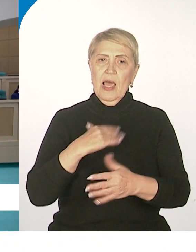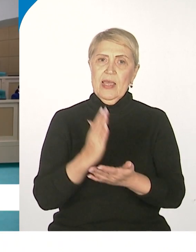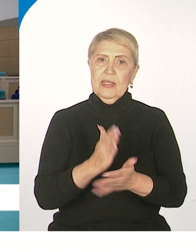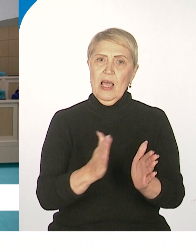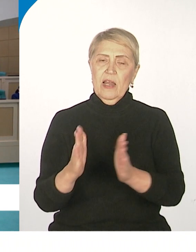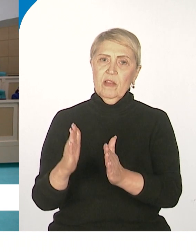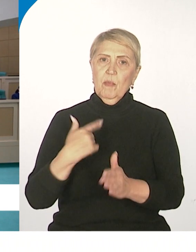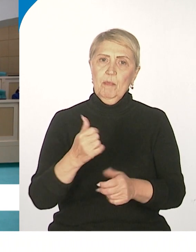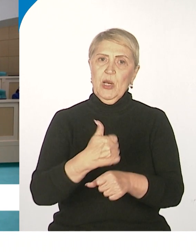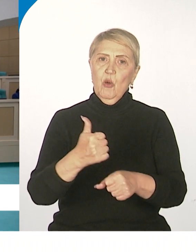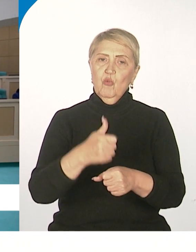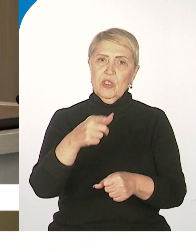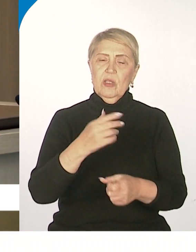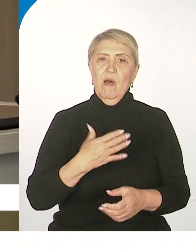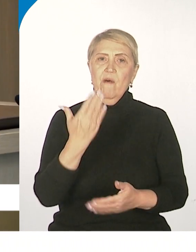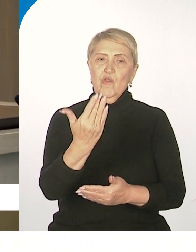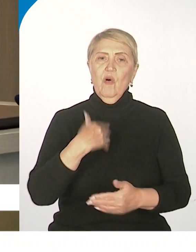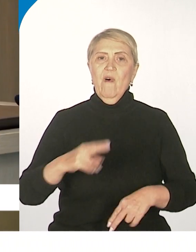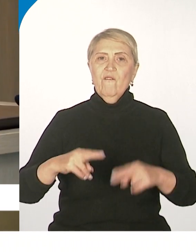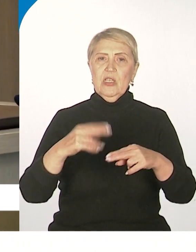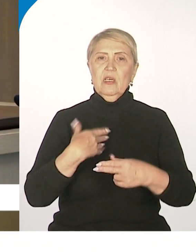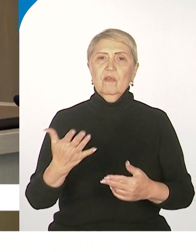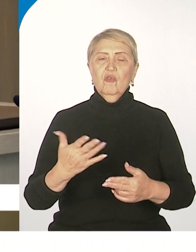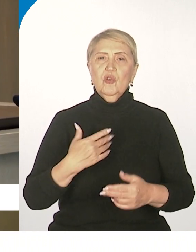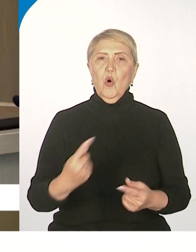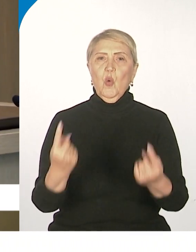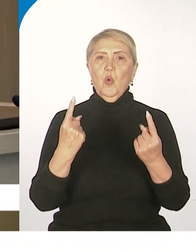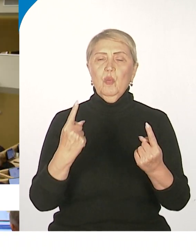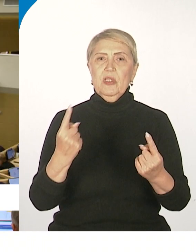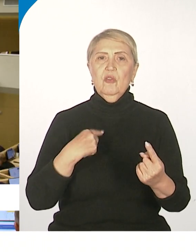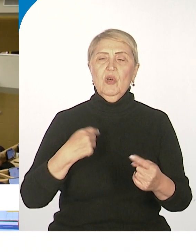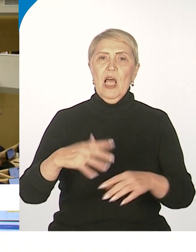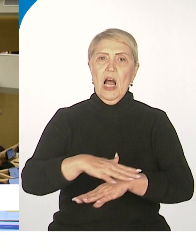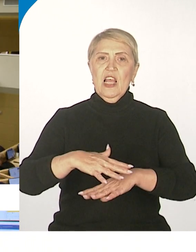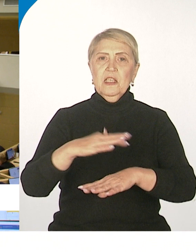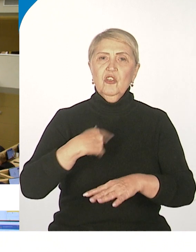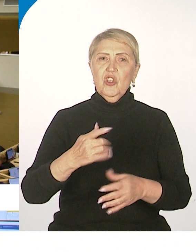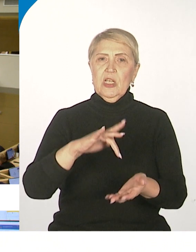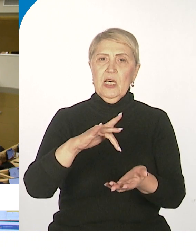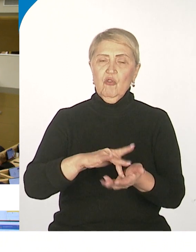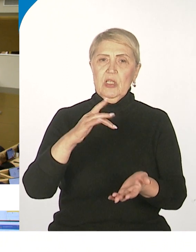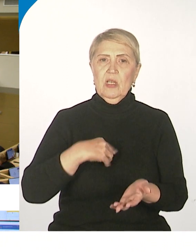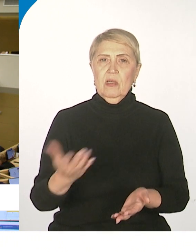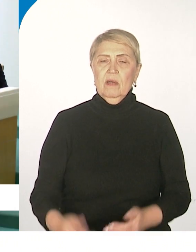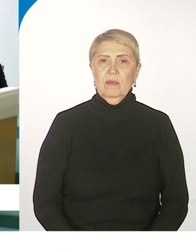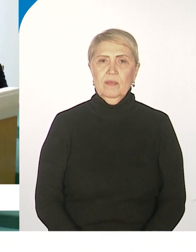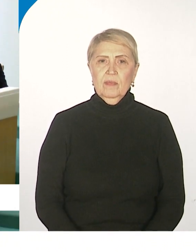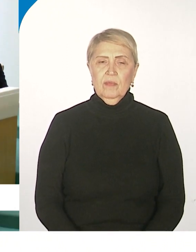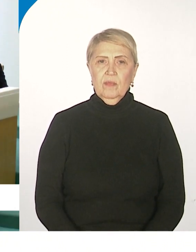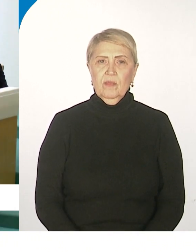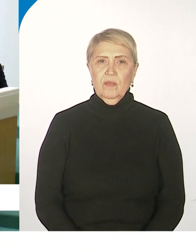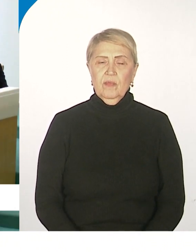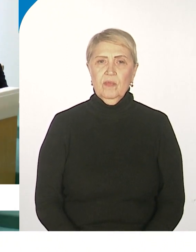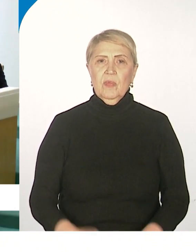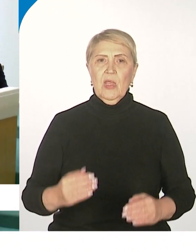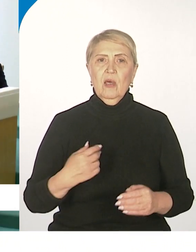географическое положение, в нем выстроена крупная транспортно-логистическая сеть. Развитию способствует близость КНР. С приходом